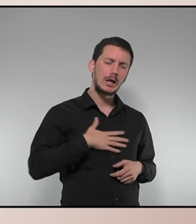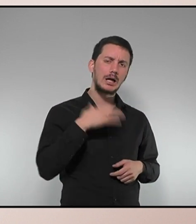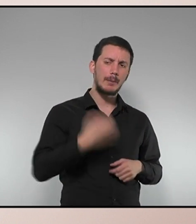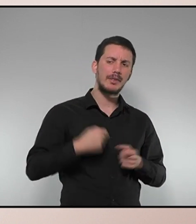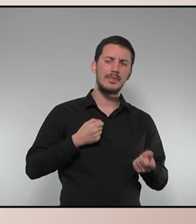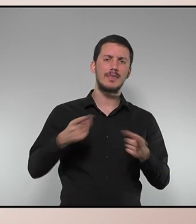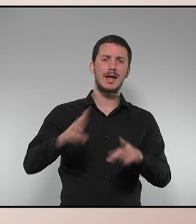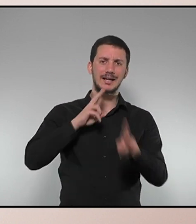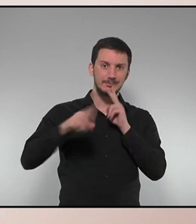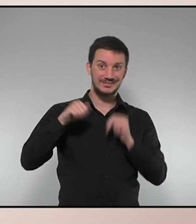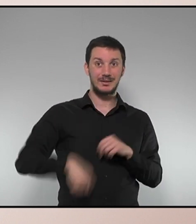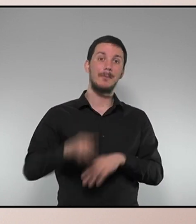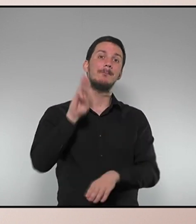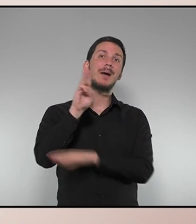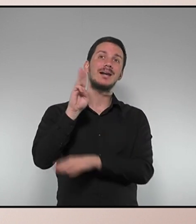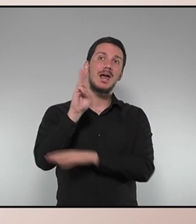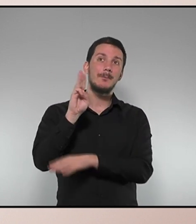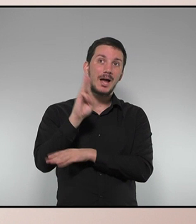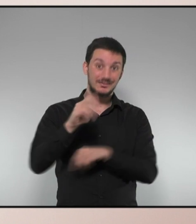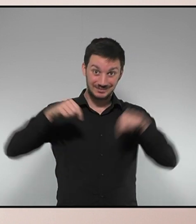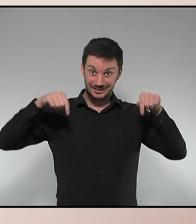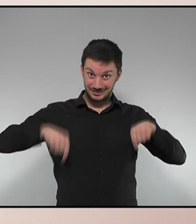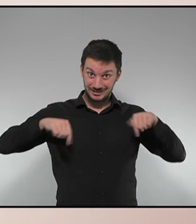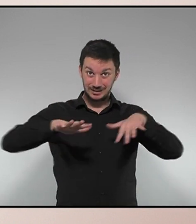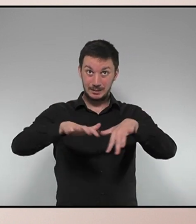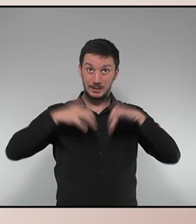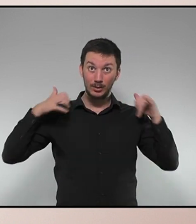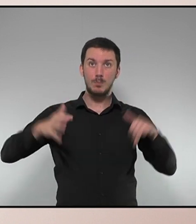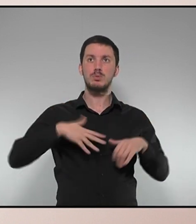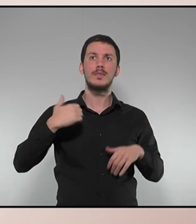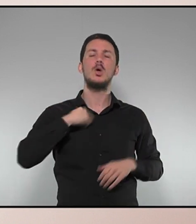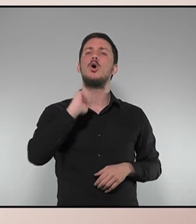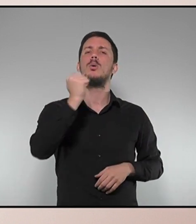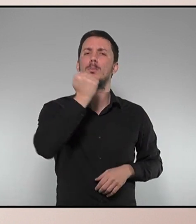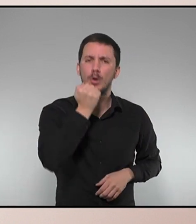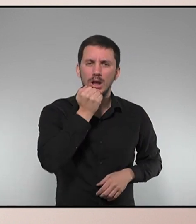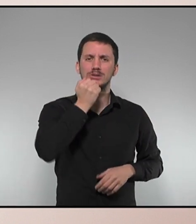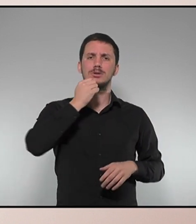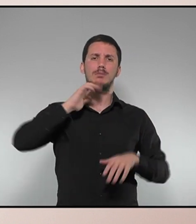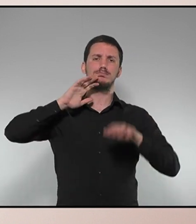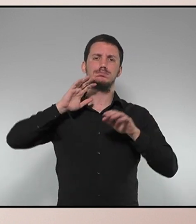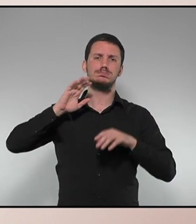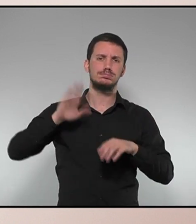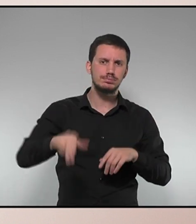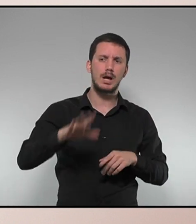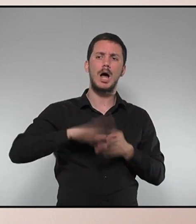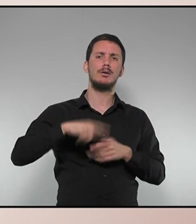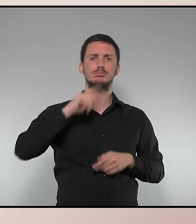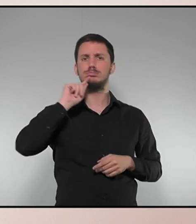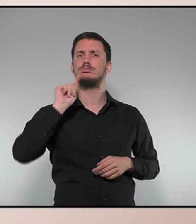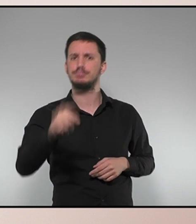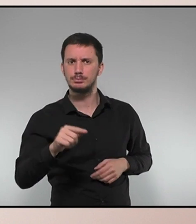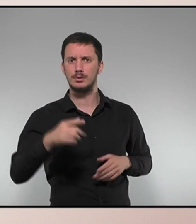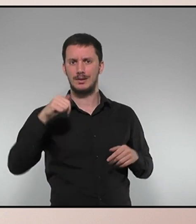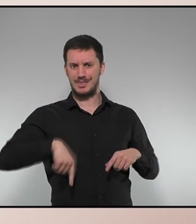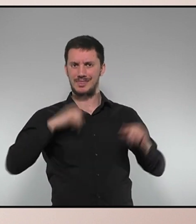resposta que pot donar aquest Parlament evidentment pot ser la protesta, pot ser la queixa, pot ser el retret fins i tot en el